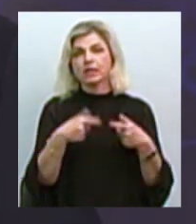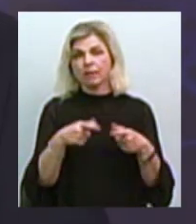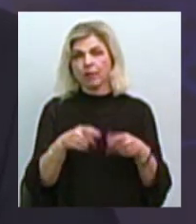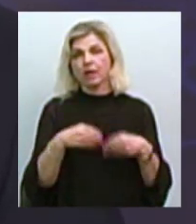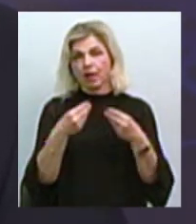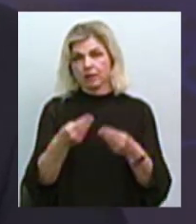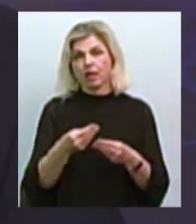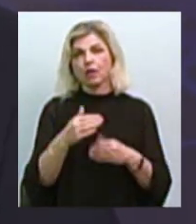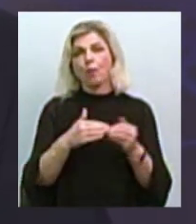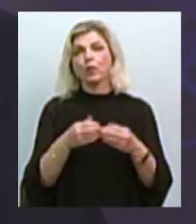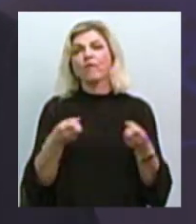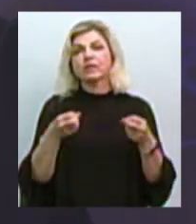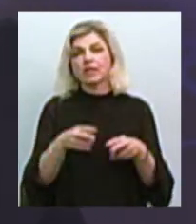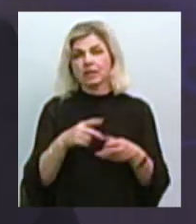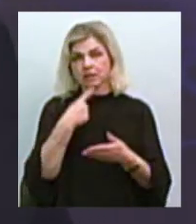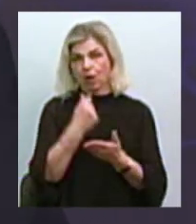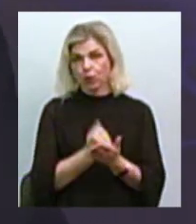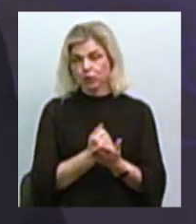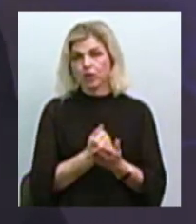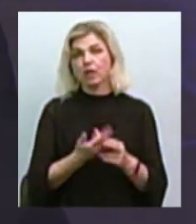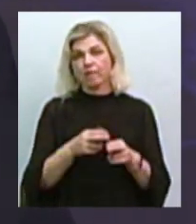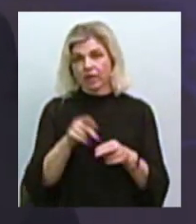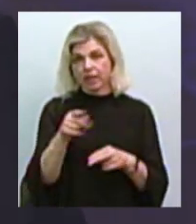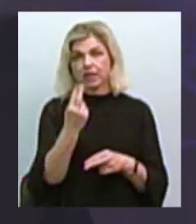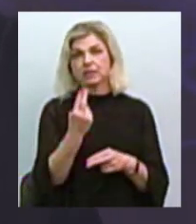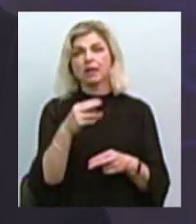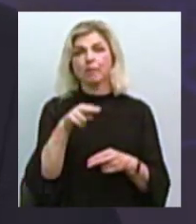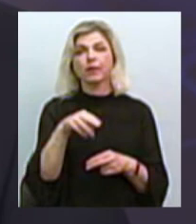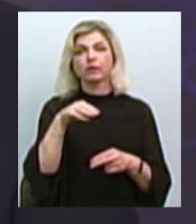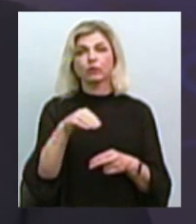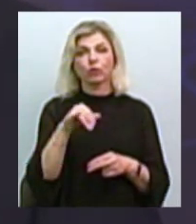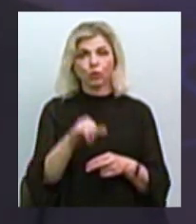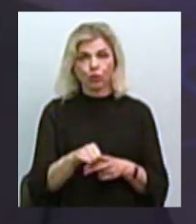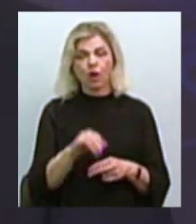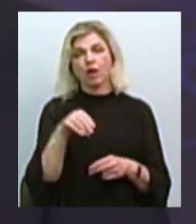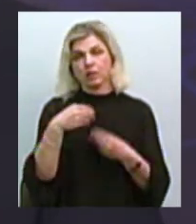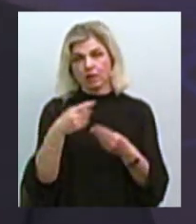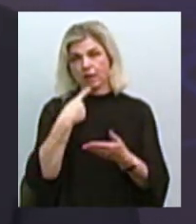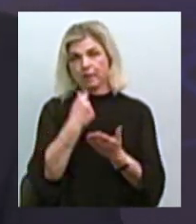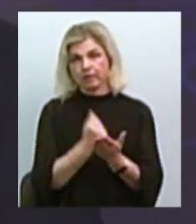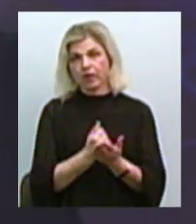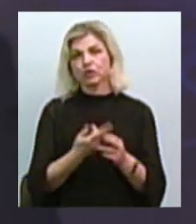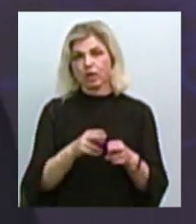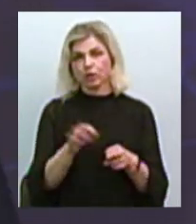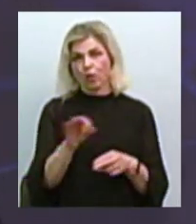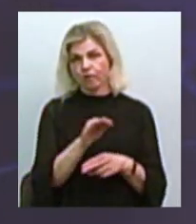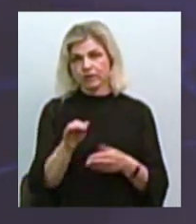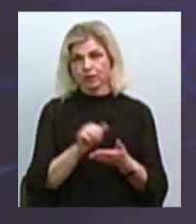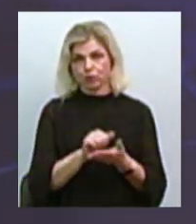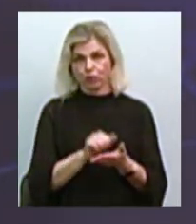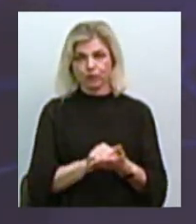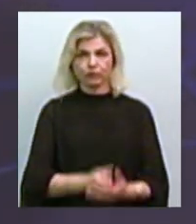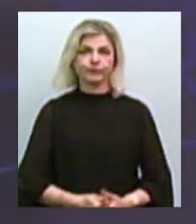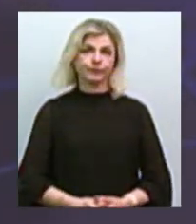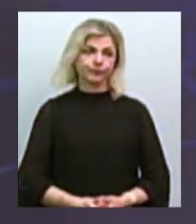своє професійне заключення, то в цьому ЦПТО ми даємо підтвердження і видаємо підтвердження саме цього офіційного документу, тобто